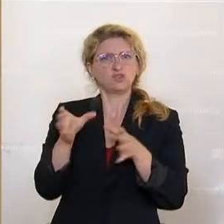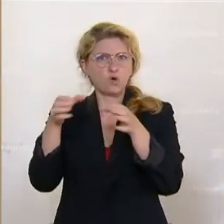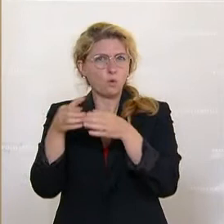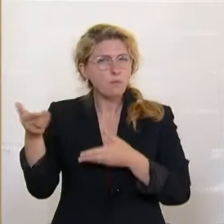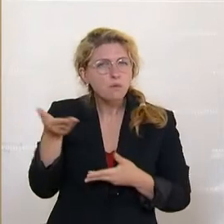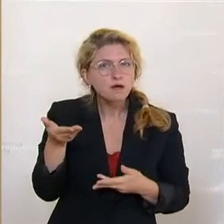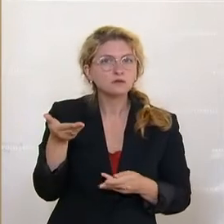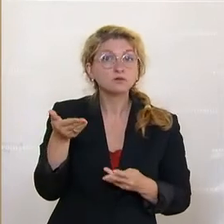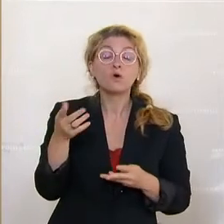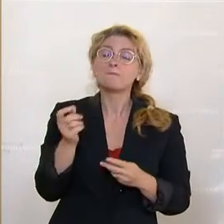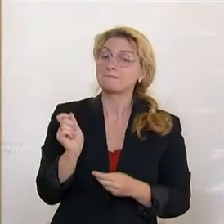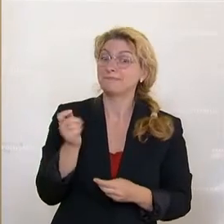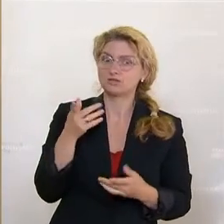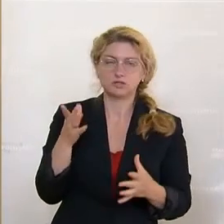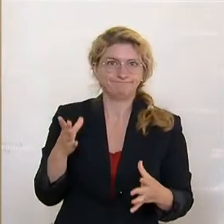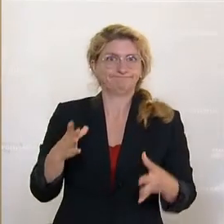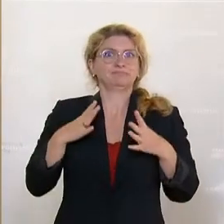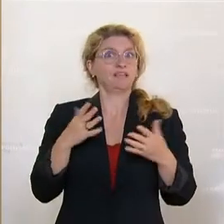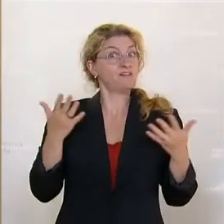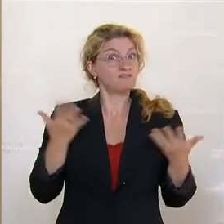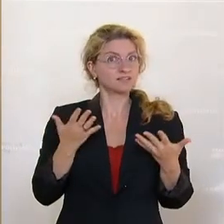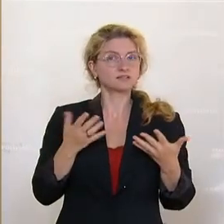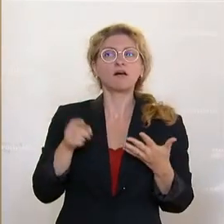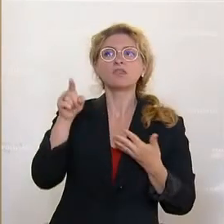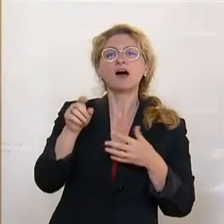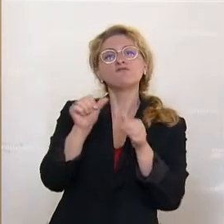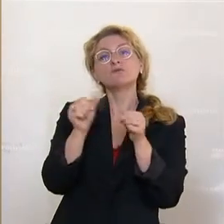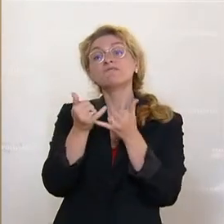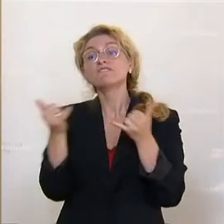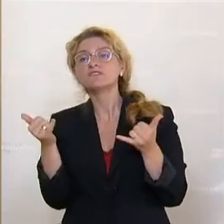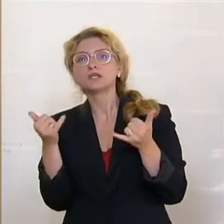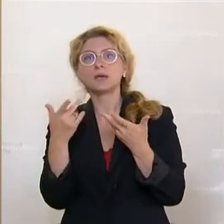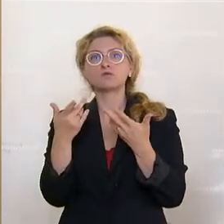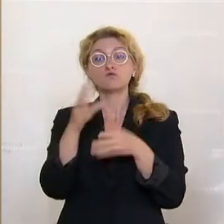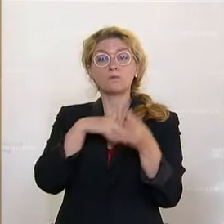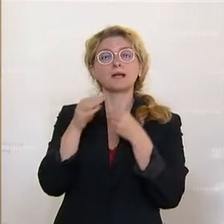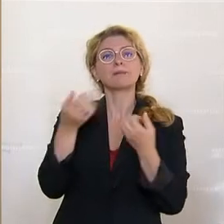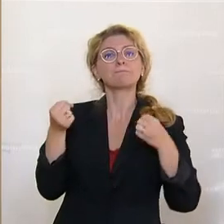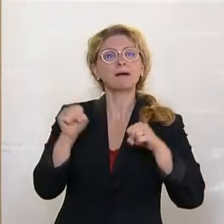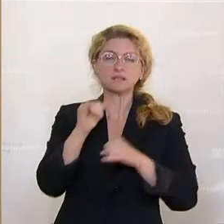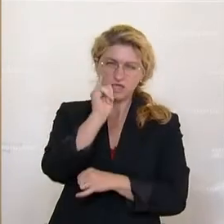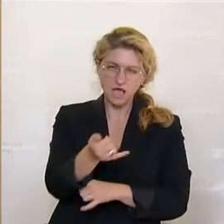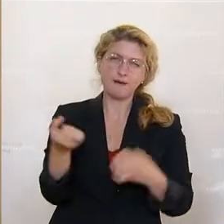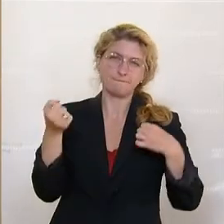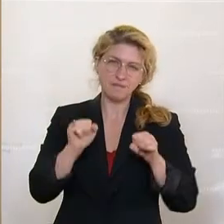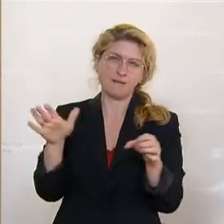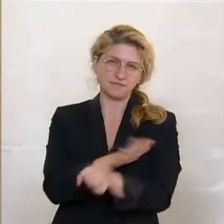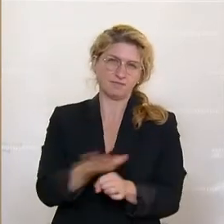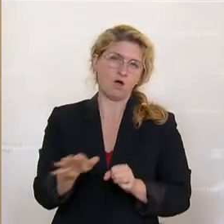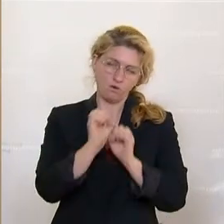besonders erschreckend ist die Art und Weise, wie mit Macht umgegangen wird. Und ja, das ist Machtmissbrauch, dass wir sehen,